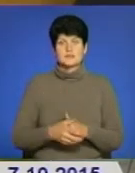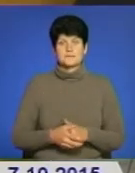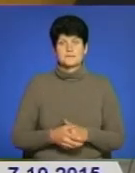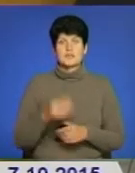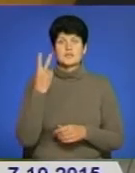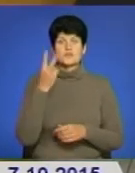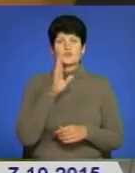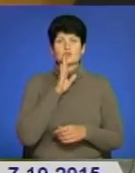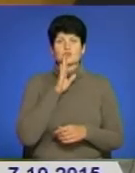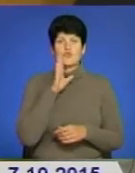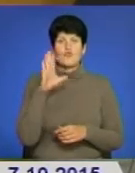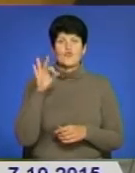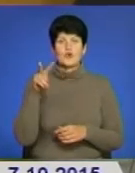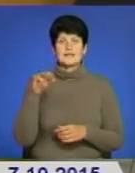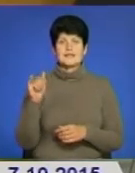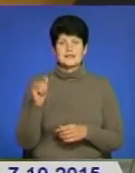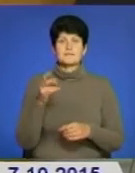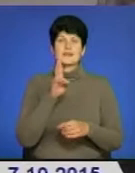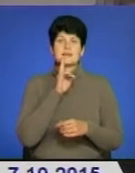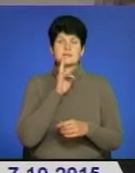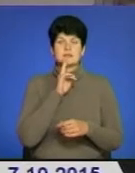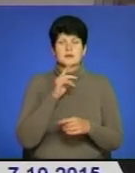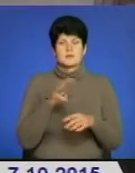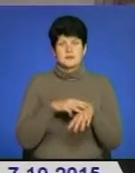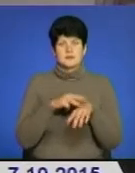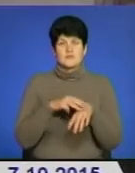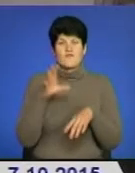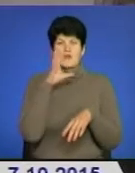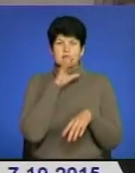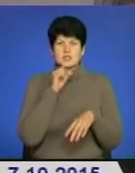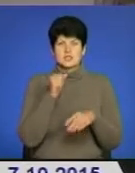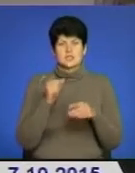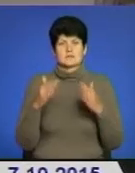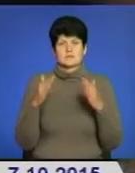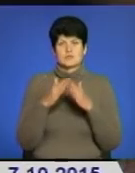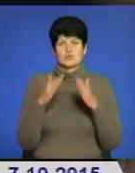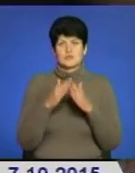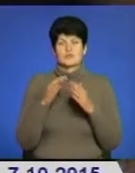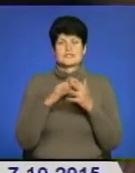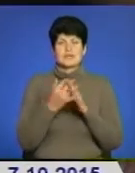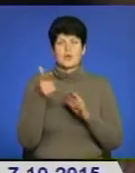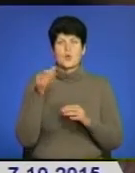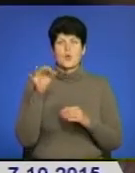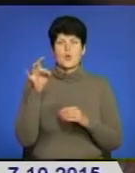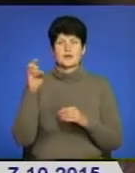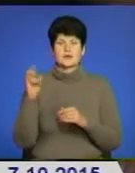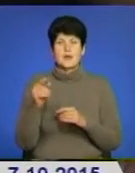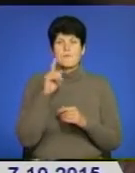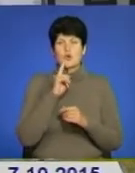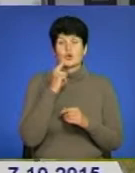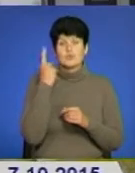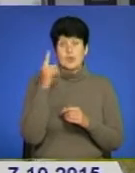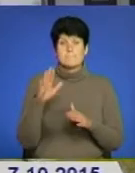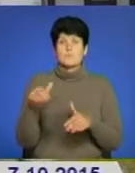Двох мешканок Волинів крименецькі правоохоронці підозрюють у вчиненні крадіжки з приватного будинку в селі Горенка. Поки одна зловмисниця